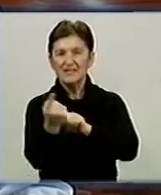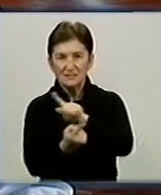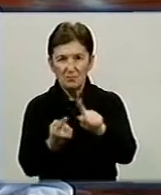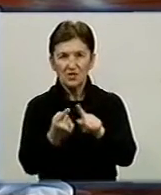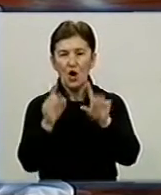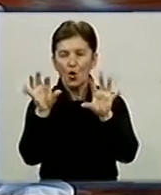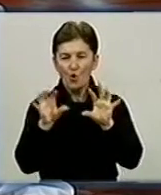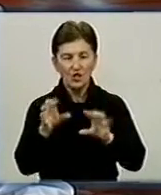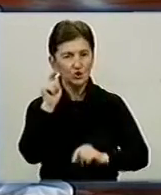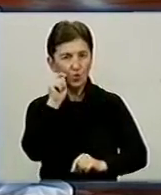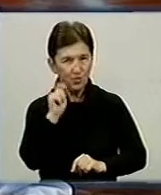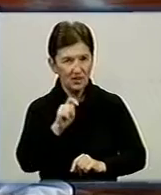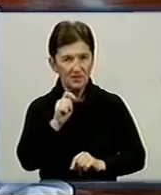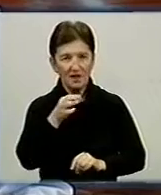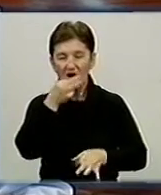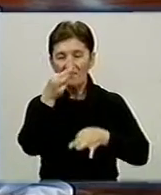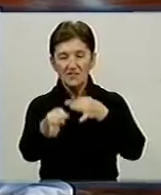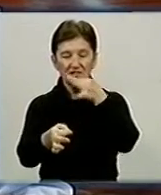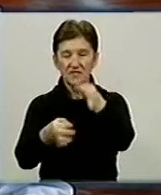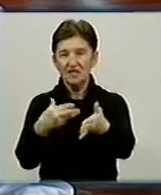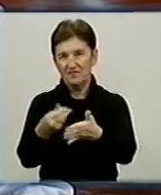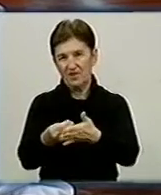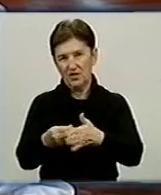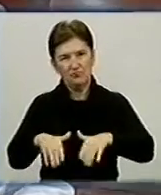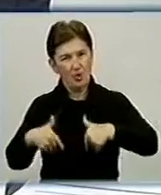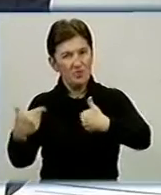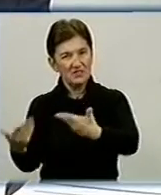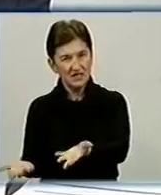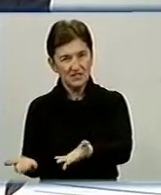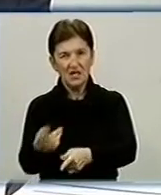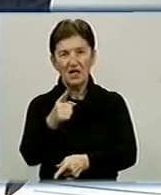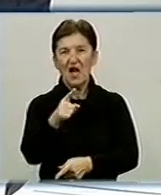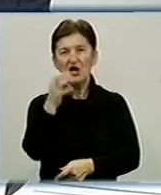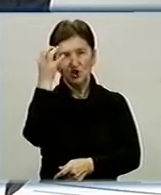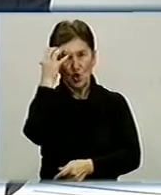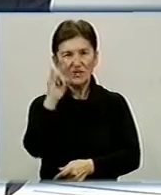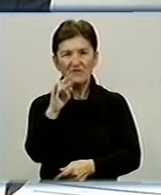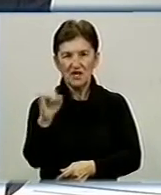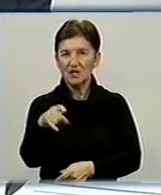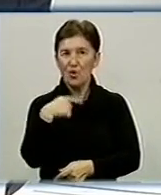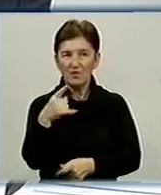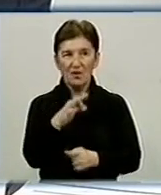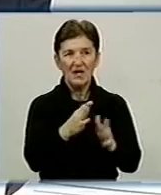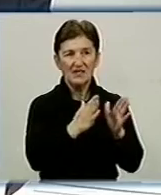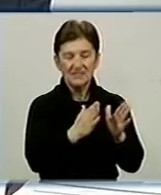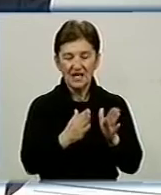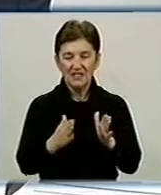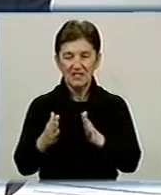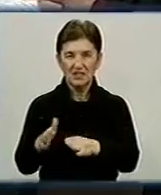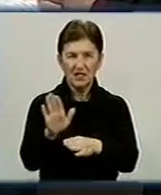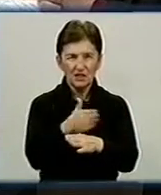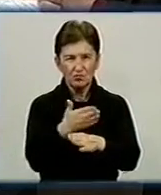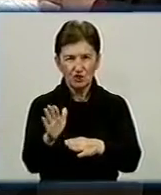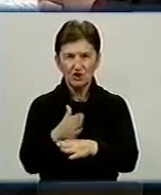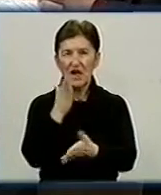кодексу України і висловили свої пропозиції з цього питання. Голова обласної ради Олександр Чорноїваненко, говорячи про систему розпорядження землею, зазначив,